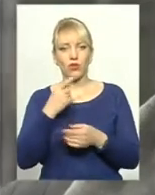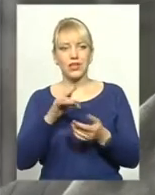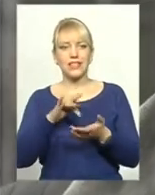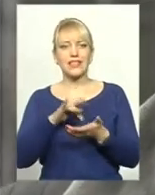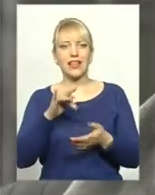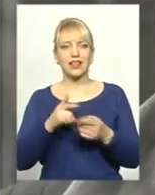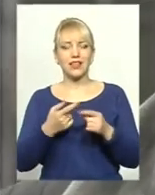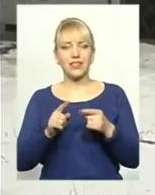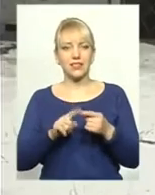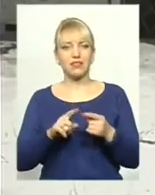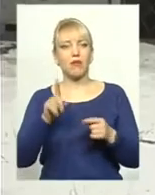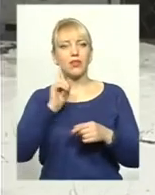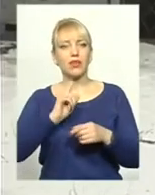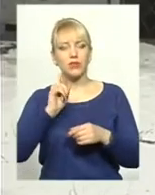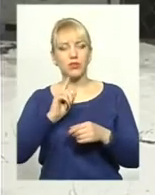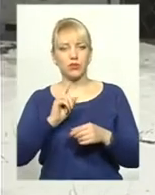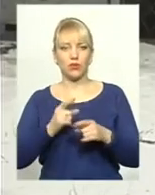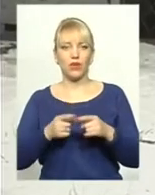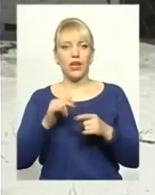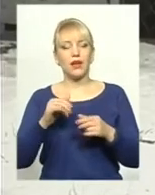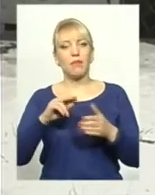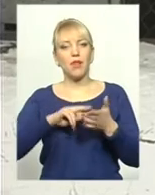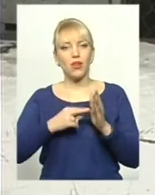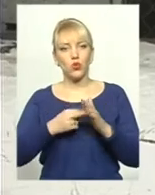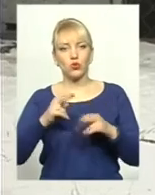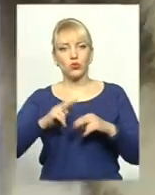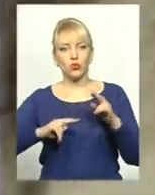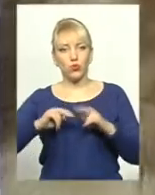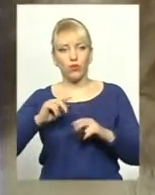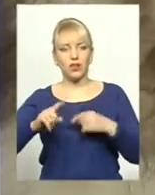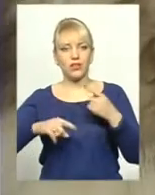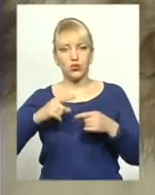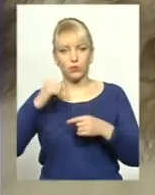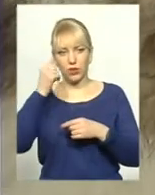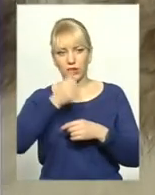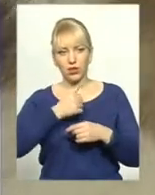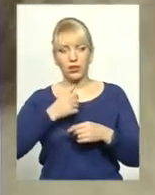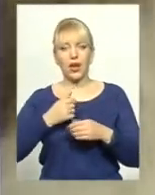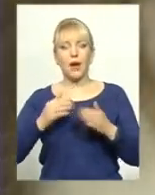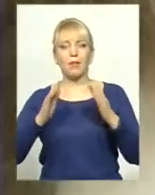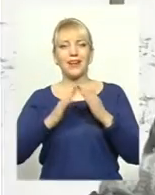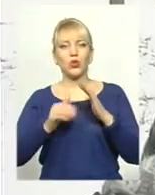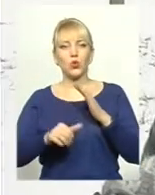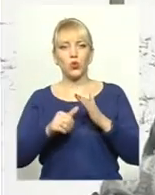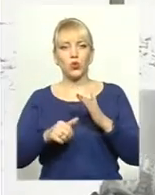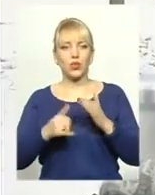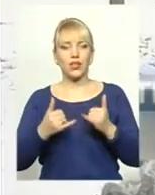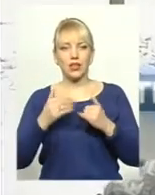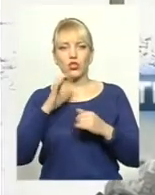тимчасовий. Уже наступного року в Хмельницькому планують збудувати повноцінний притулок для вуличних собак. Зараз займаються